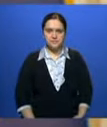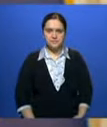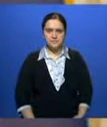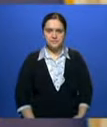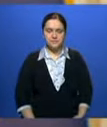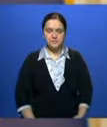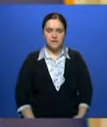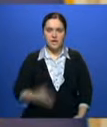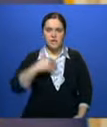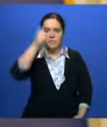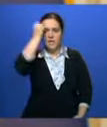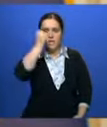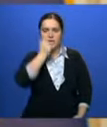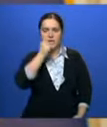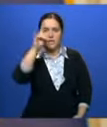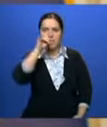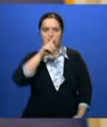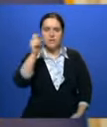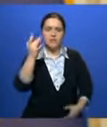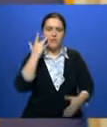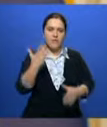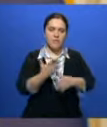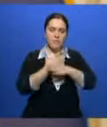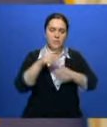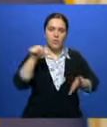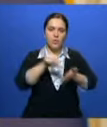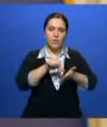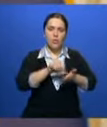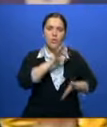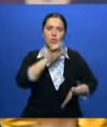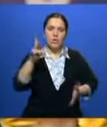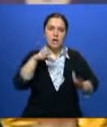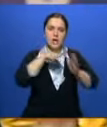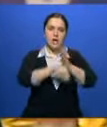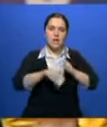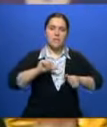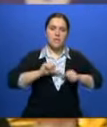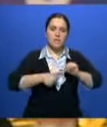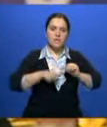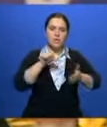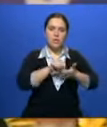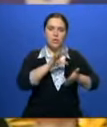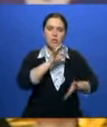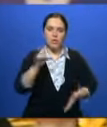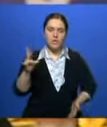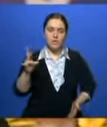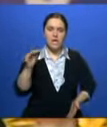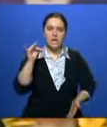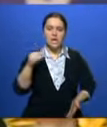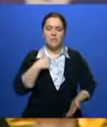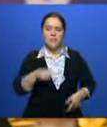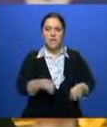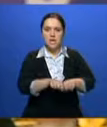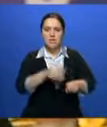Мы благодарны Казахстану за поддержку нашего членства в организации ООН в качестве постоянного члена Совета безопасности. И мы также